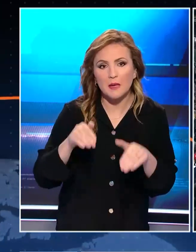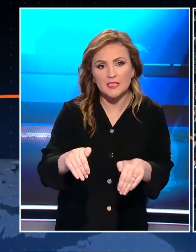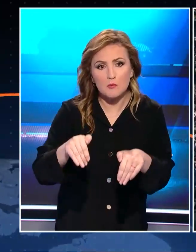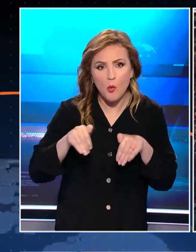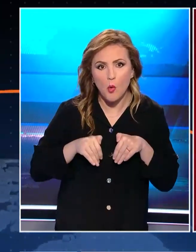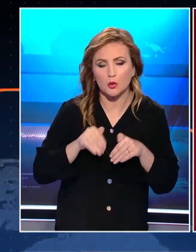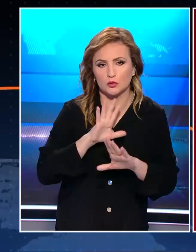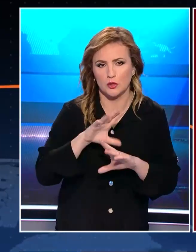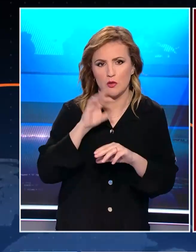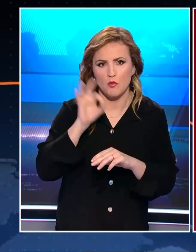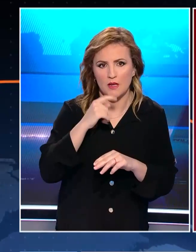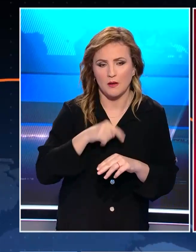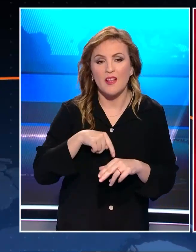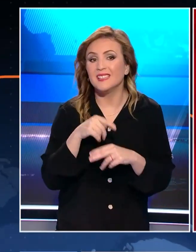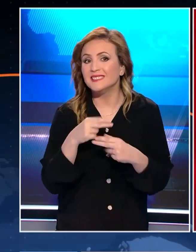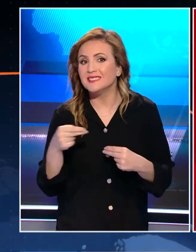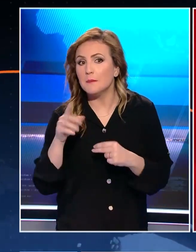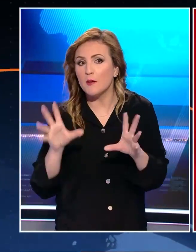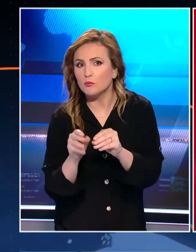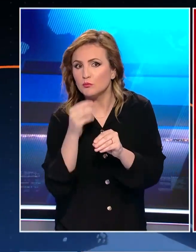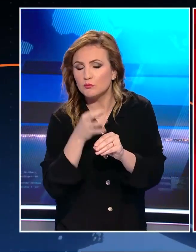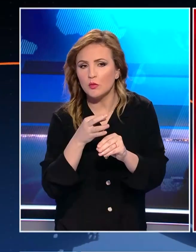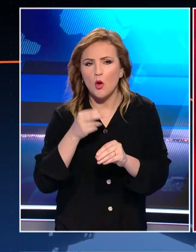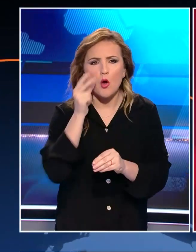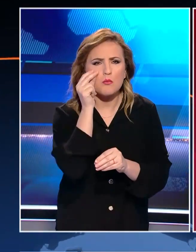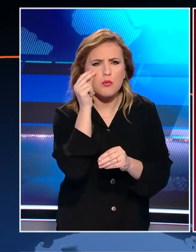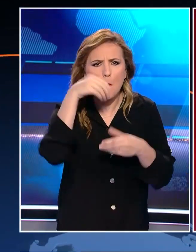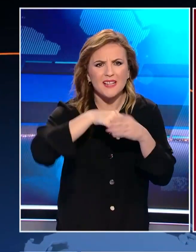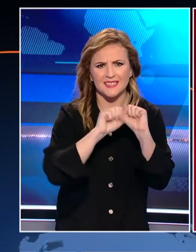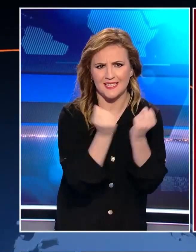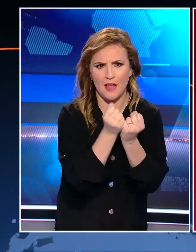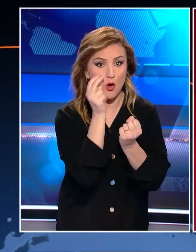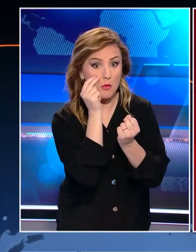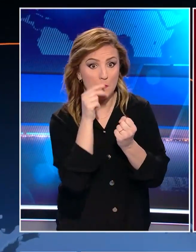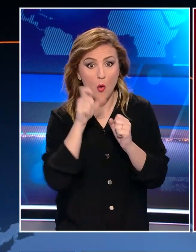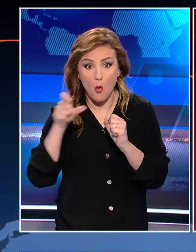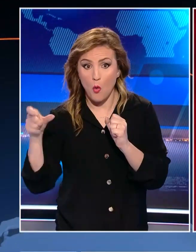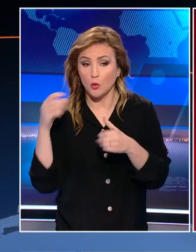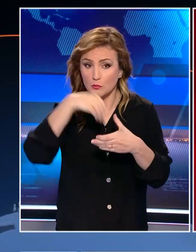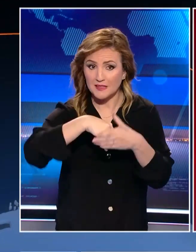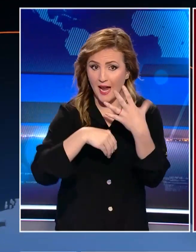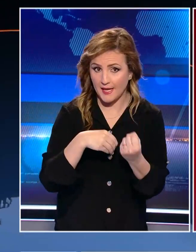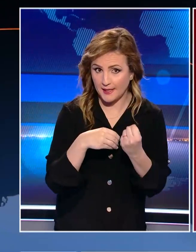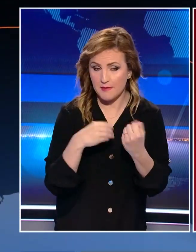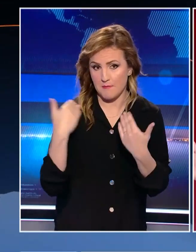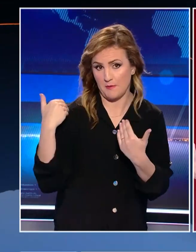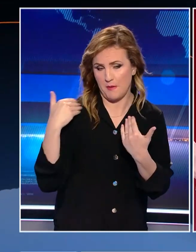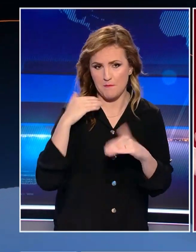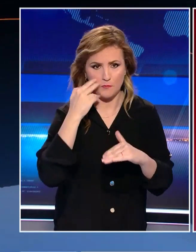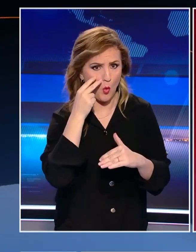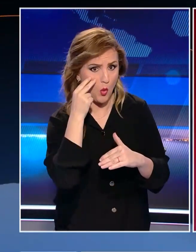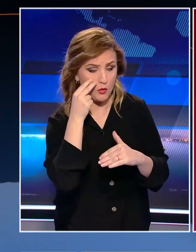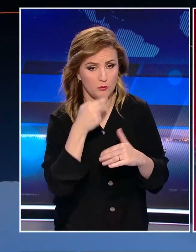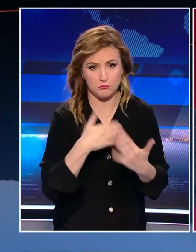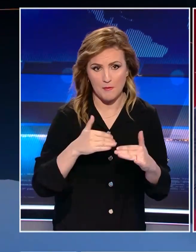εδώ που φτάναμε. Δηλαδή... Δηλαδή όσοι παρακολούθησαν τις διαδικασίες είναι σαφές ότι η πρόταση